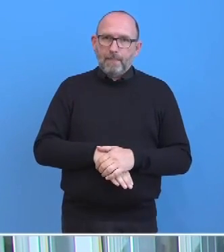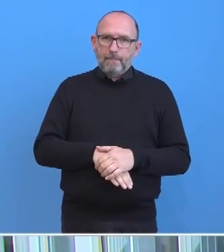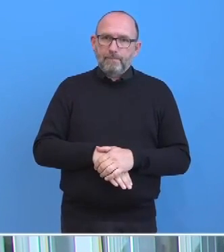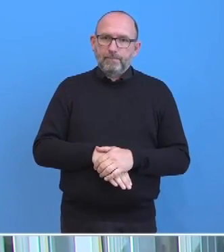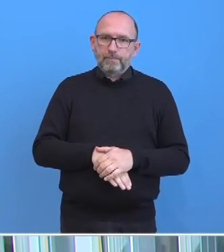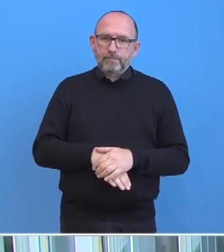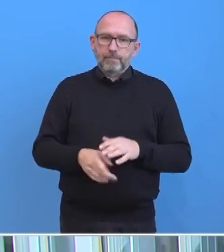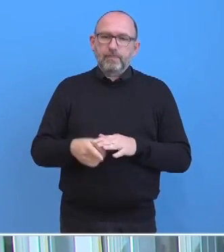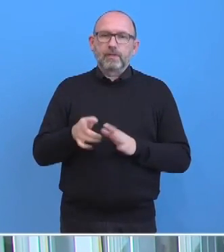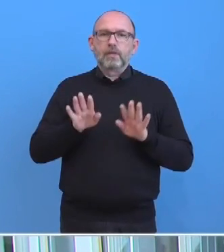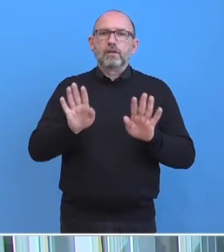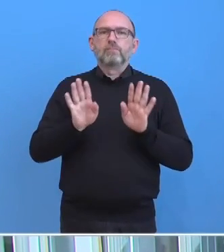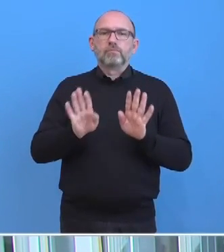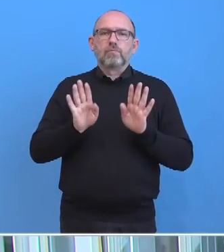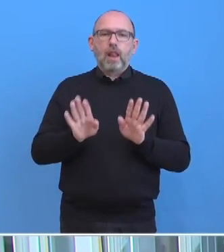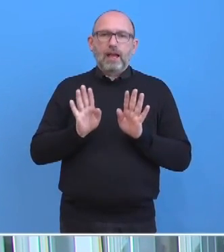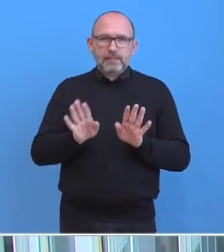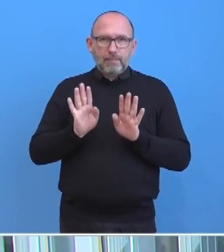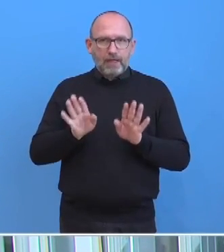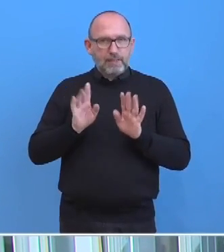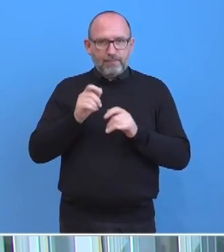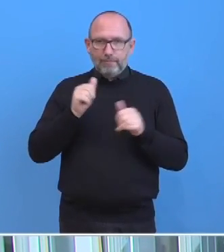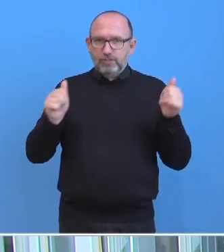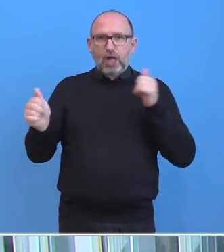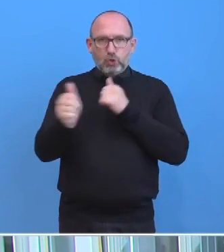Herrn Scheuer, machen Sie es von Entschuldigung, auch da müssten wir dann tauschen.